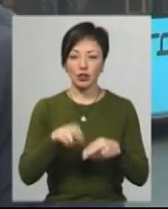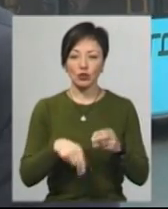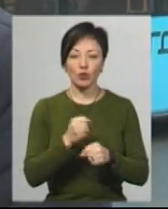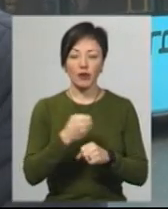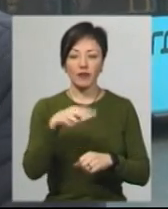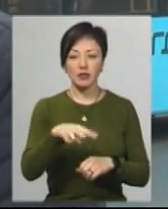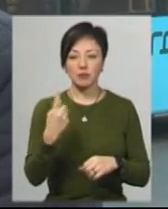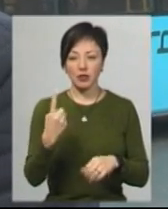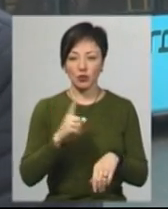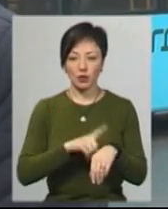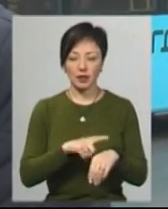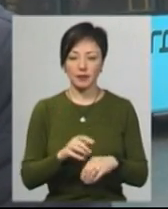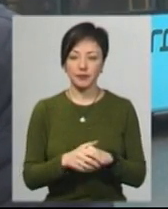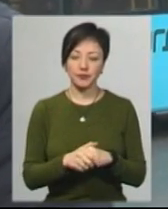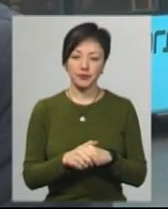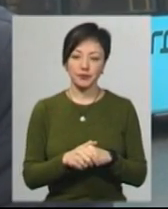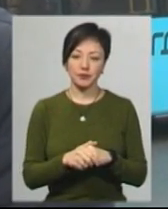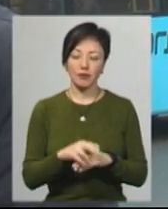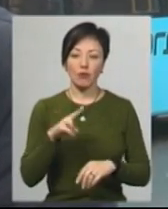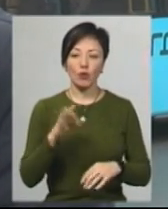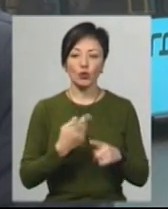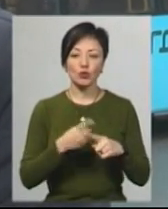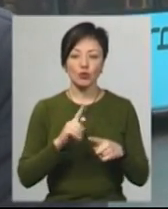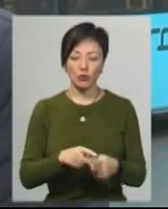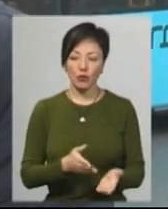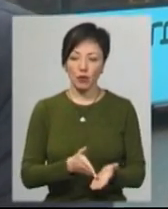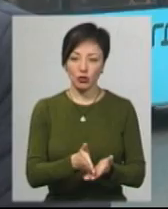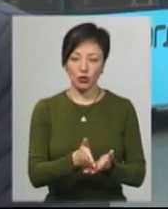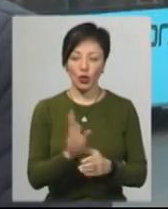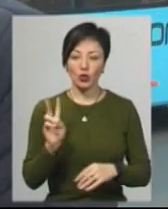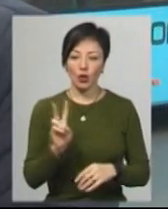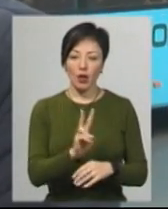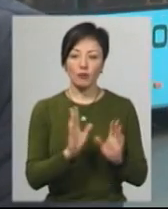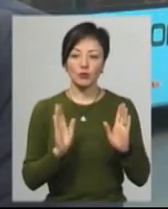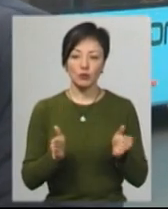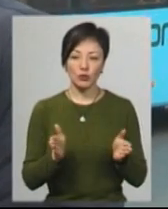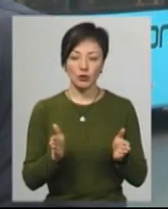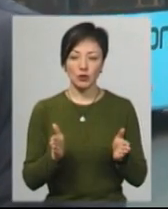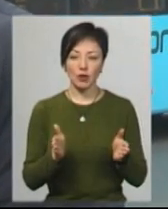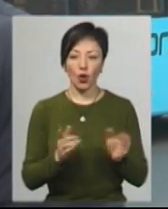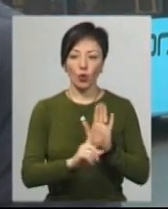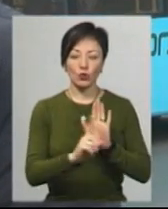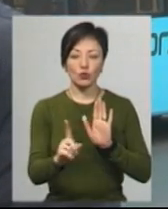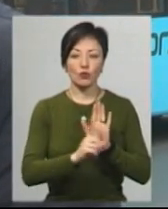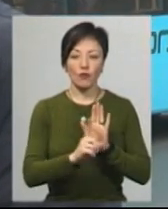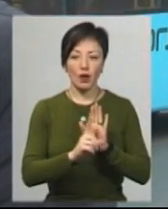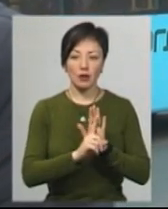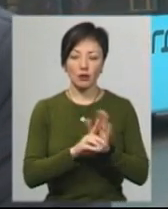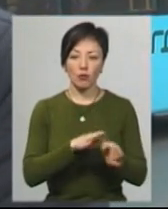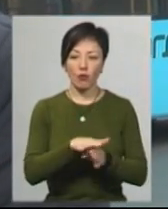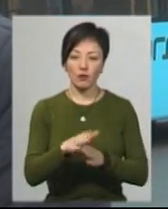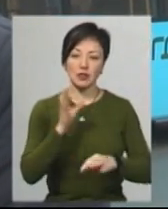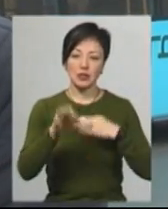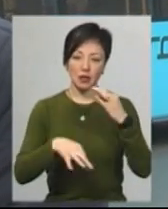роботу о 21 годині. По цьому маршруту тролейбус буде курсувати повністю